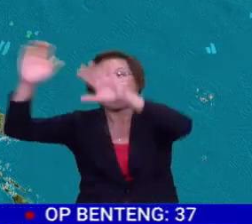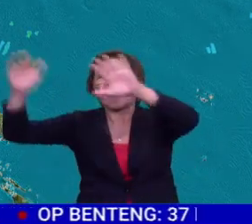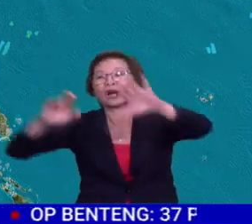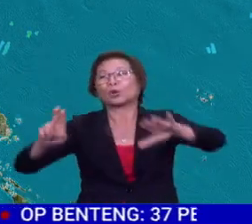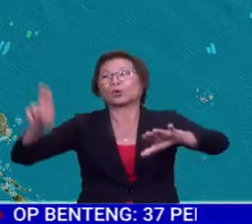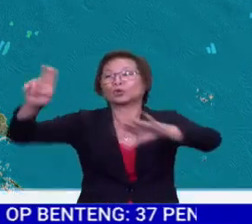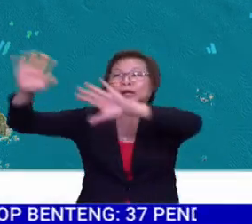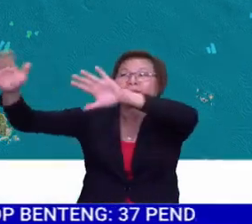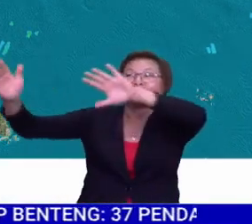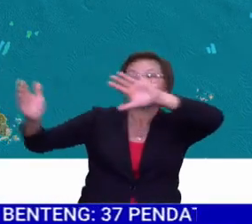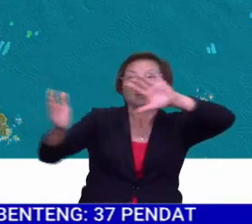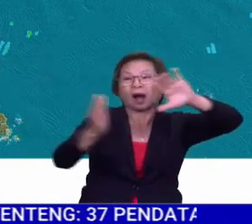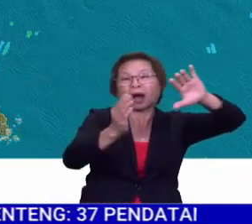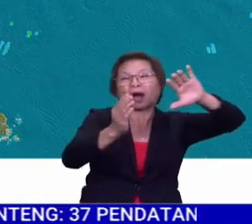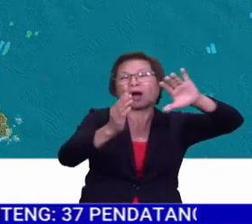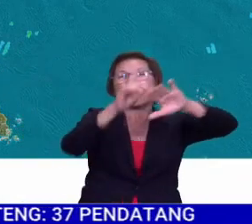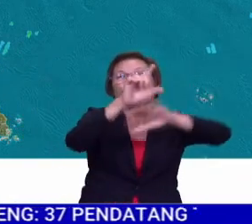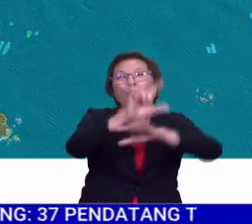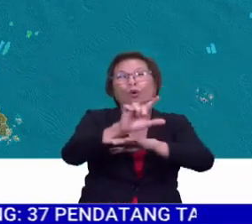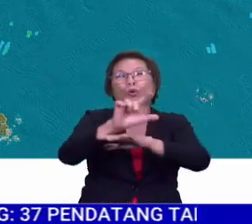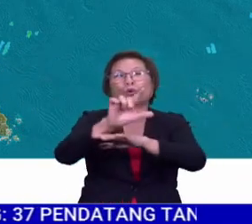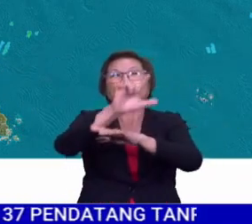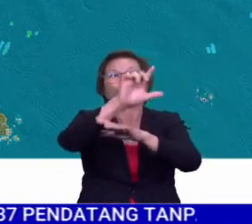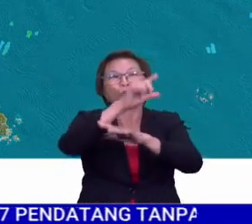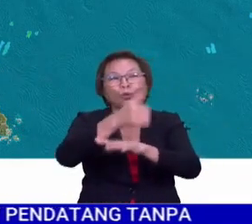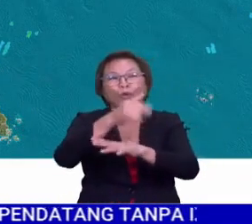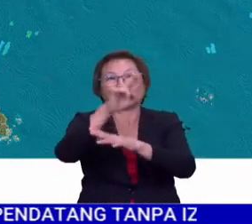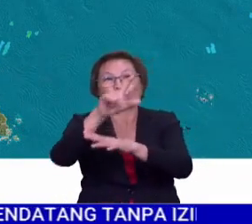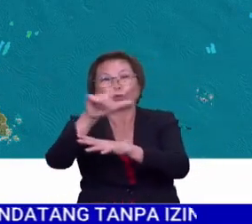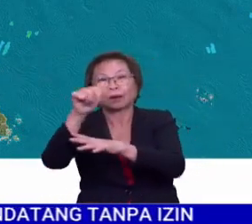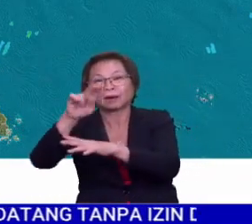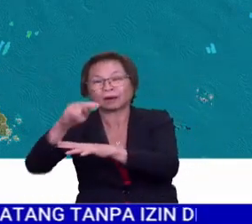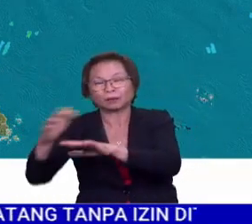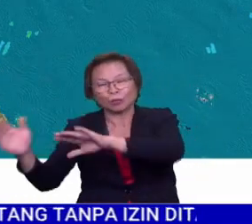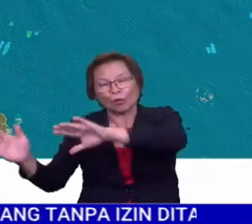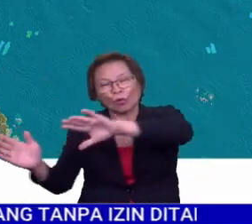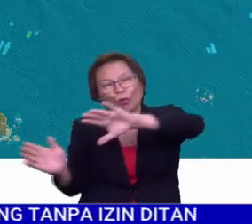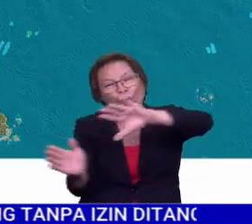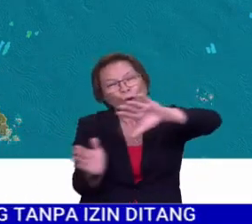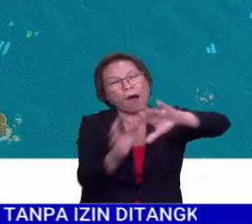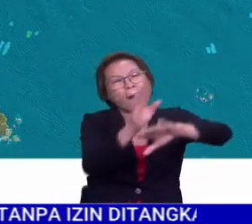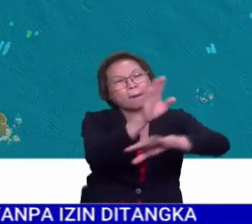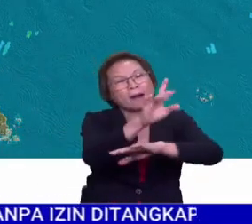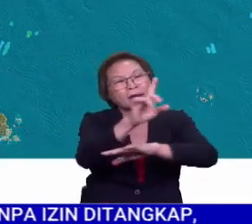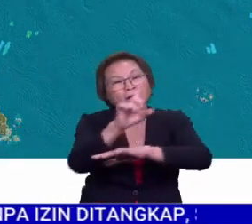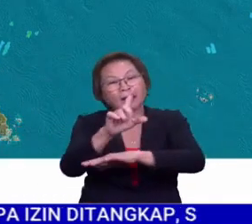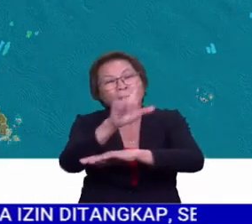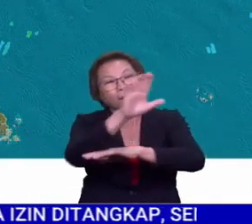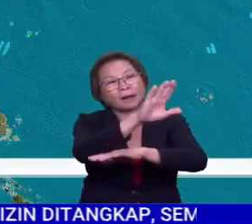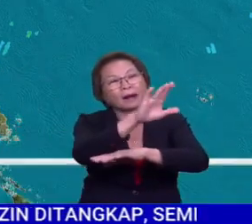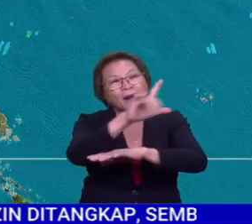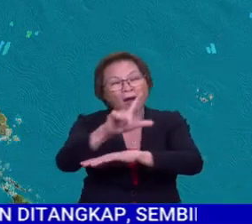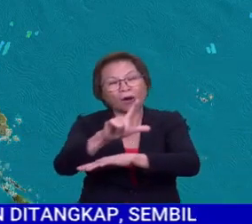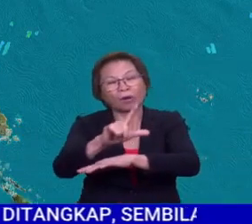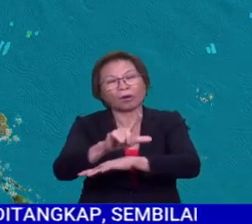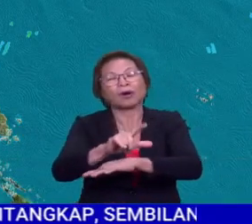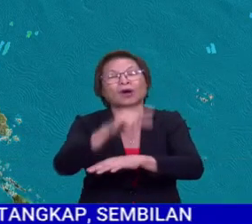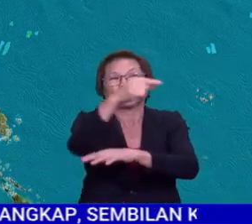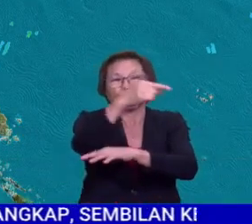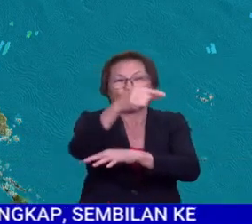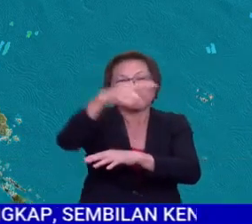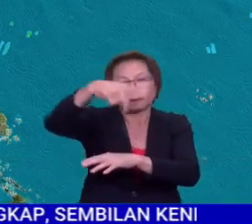yang berlaku di Hulu Langat Selangor ini akan bergerak perlahan-lahan menghala ke arah barat laut. Jadi, beberapa daerah di Selangor seperti Gombak,